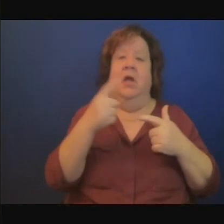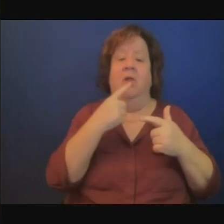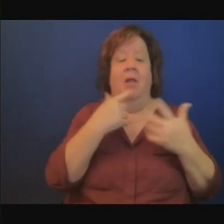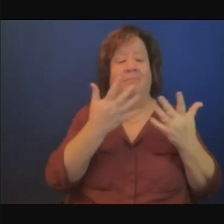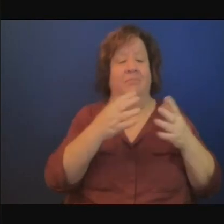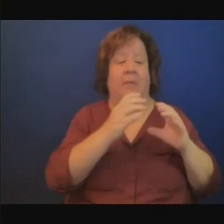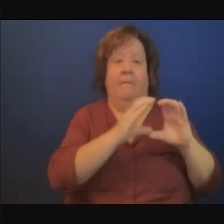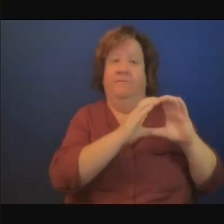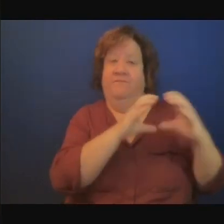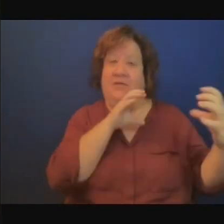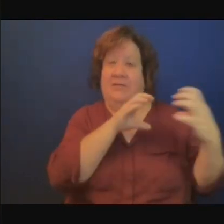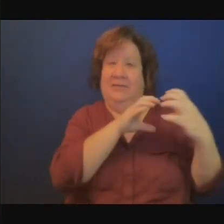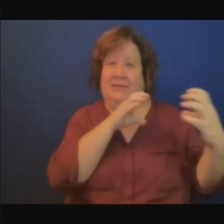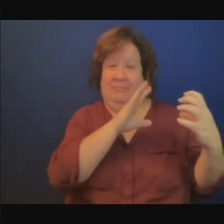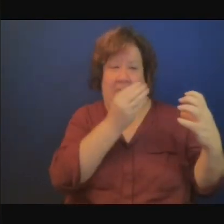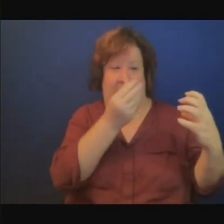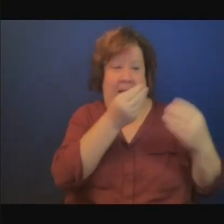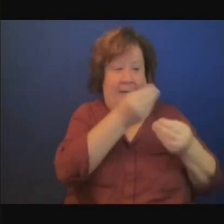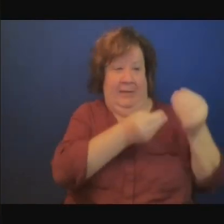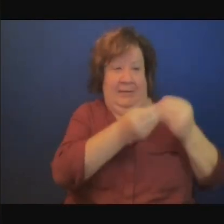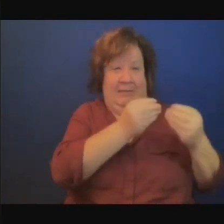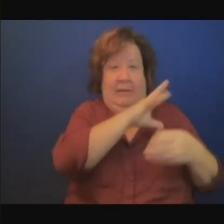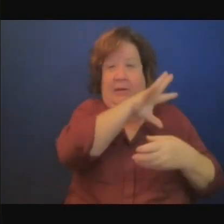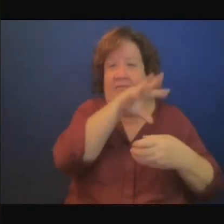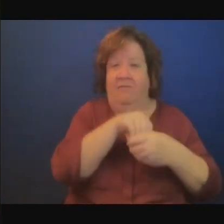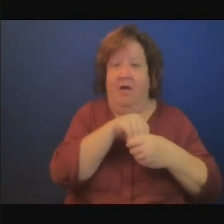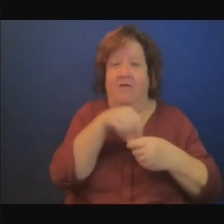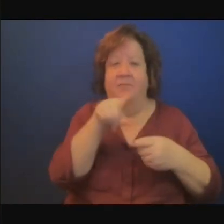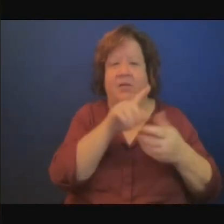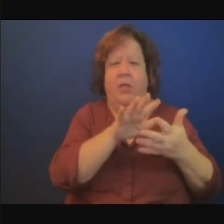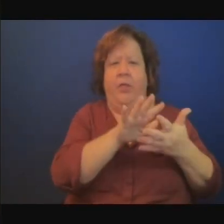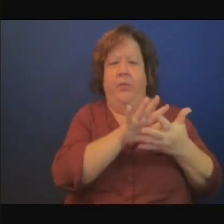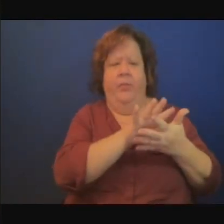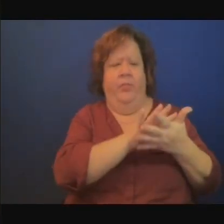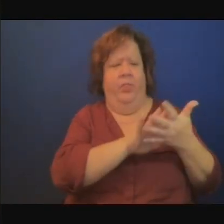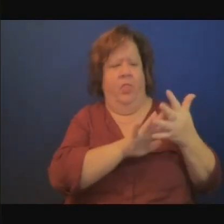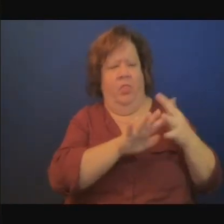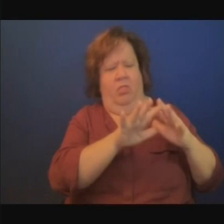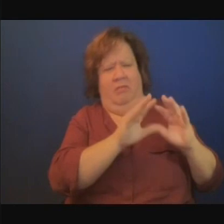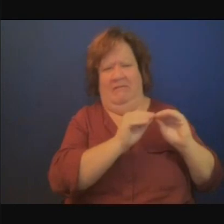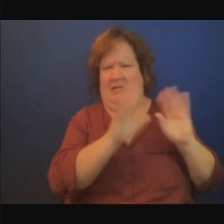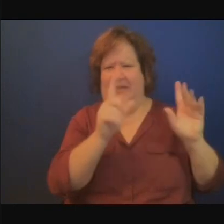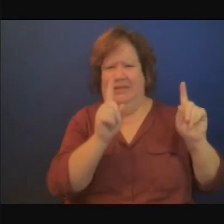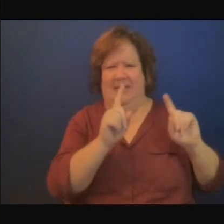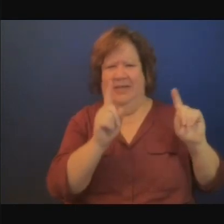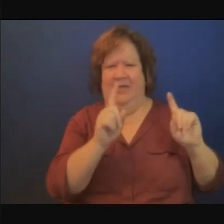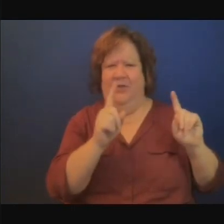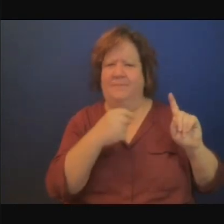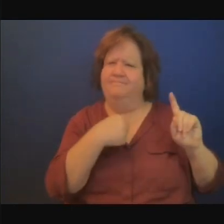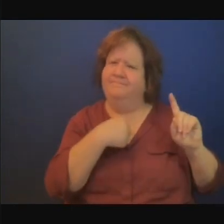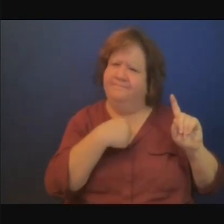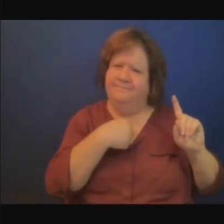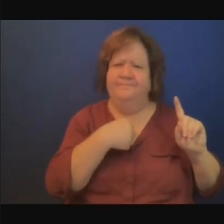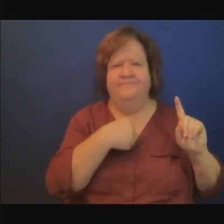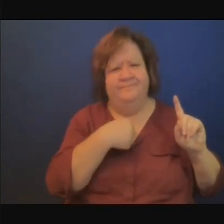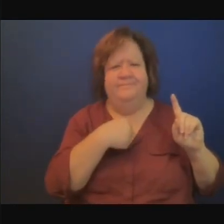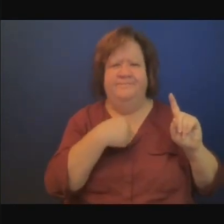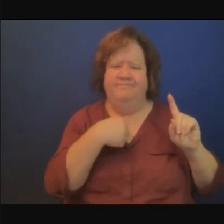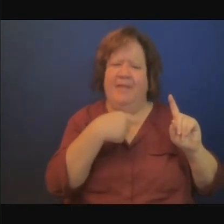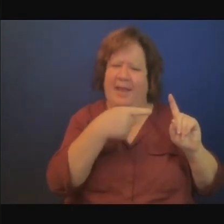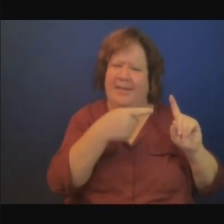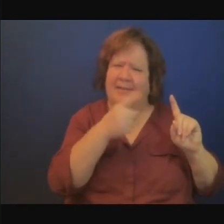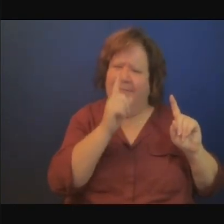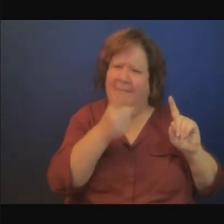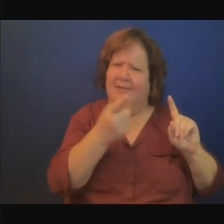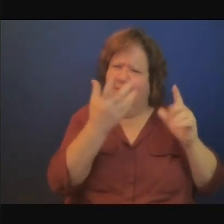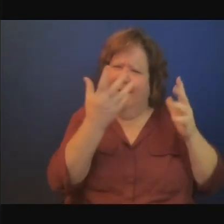mais il faut utiliser les mêmes ressources financières émanant des pays développés par exemple